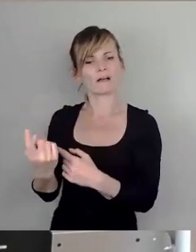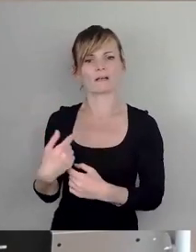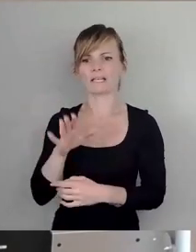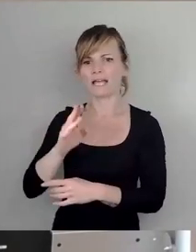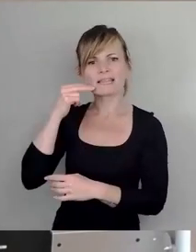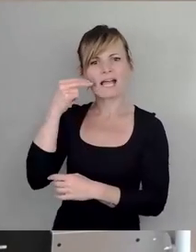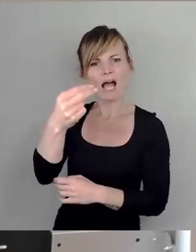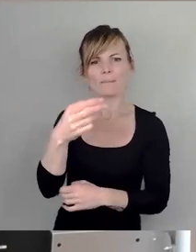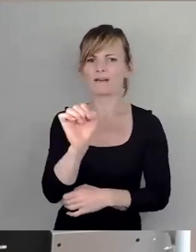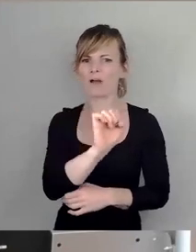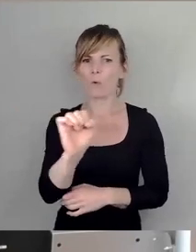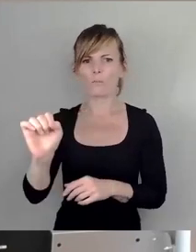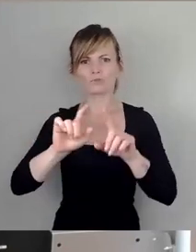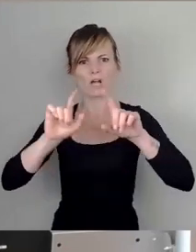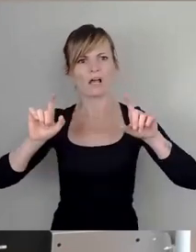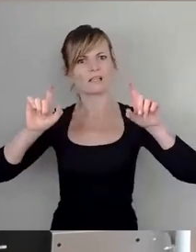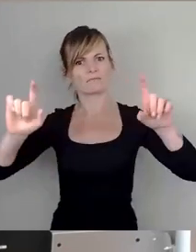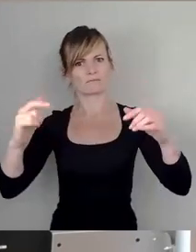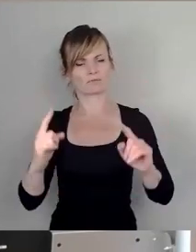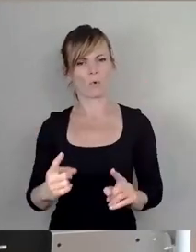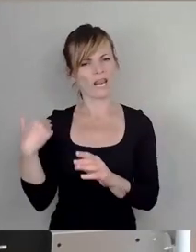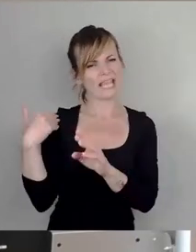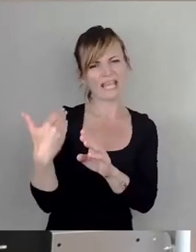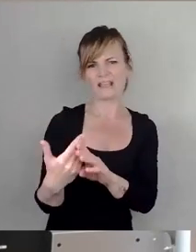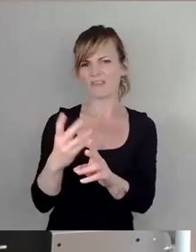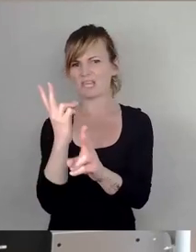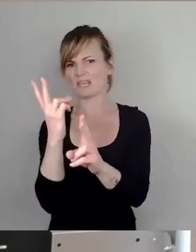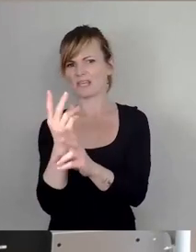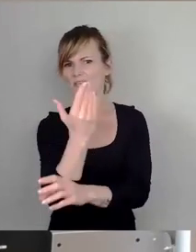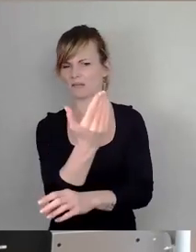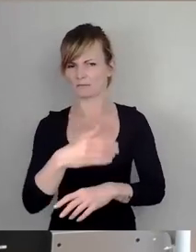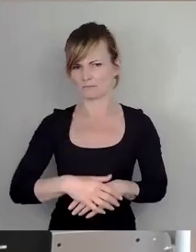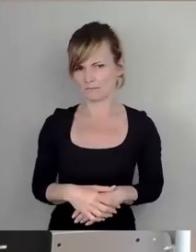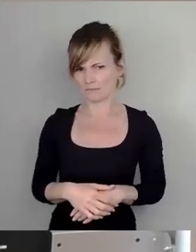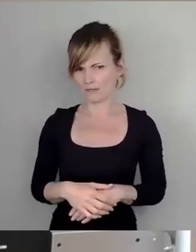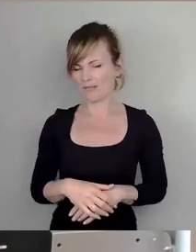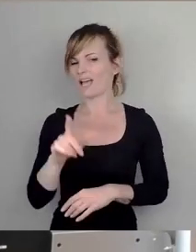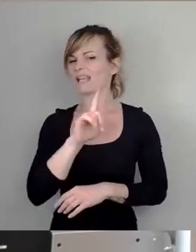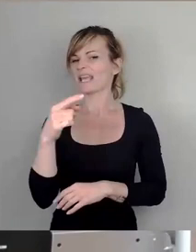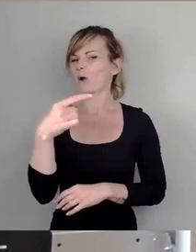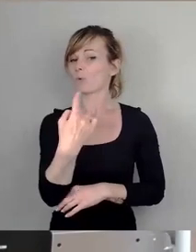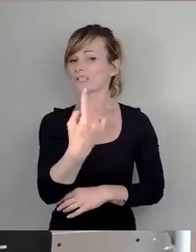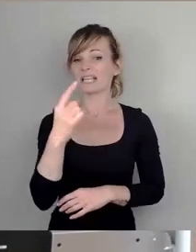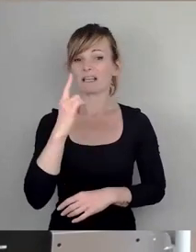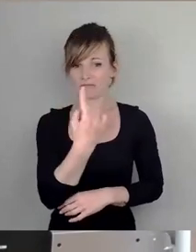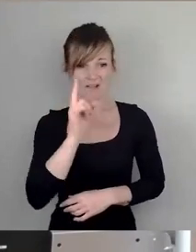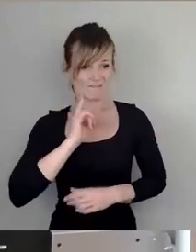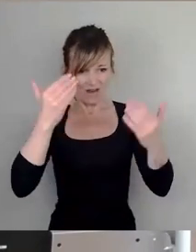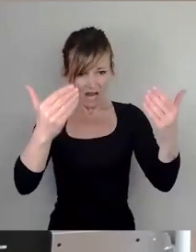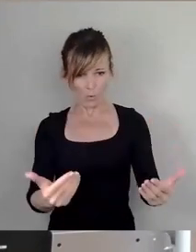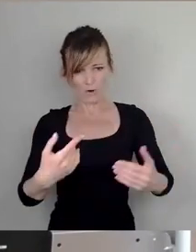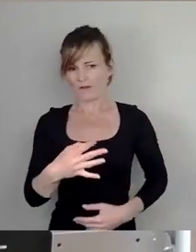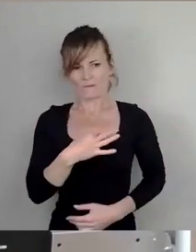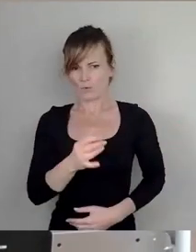einer Straße verewigt werden soll. Was für eine Frau Lea Grundig war, geht mich nichts an, ist nicht von Belang.